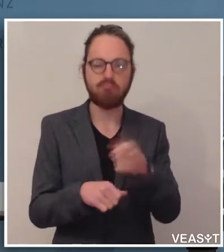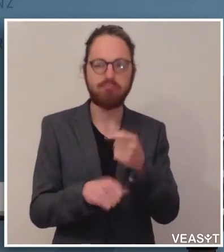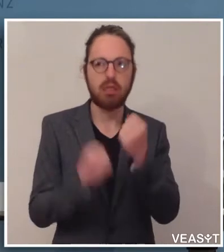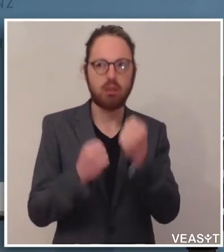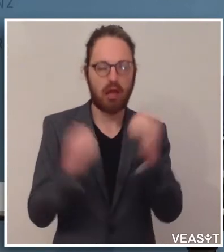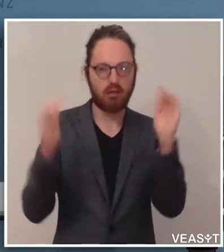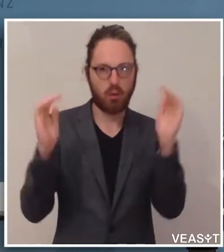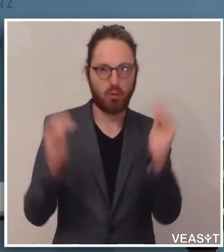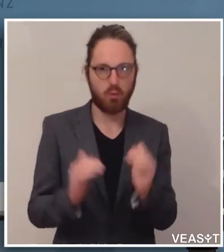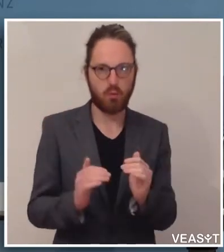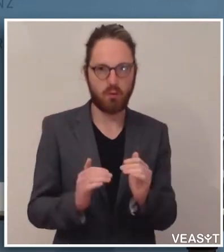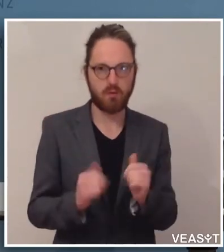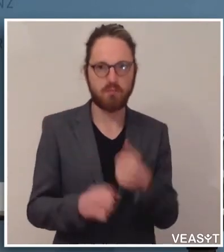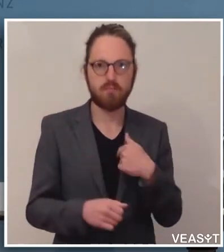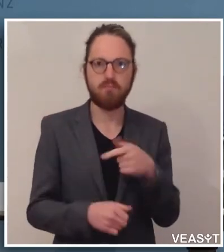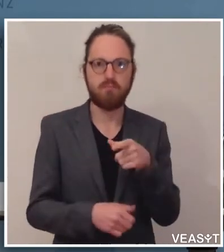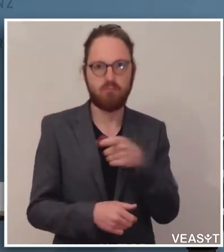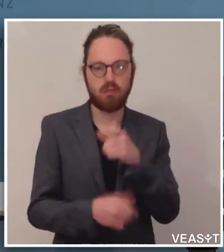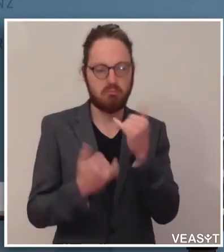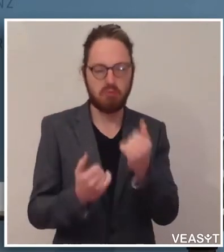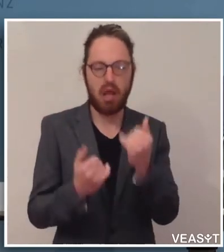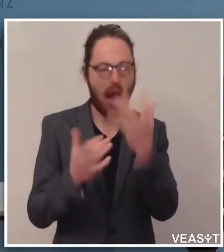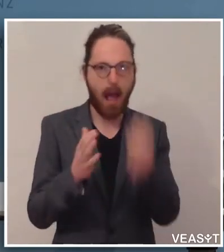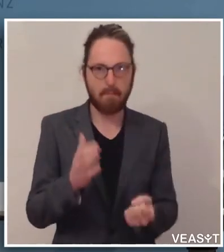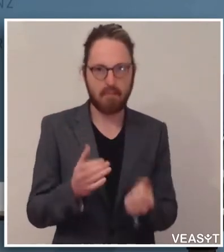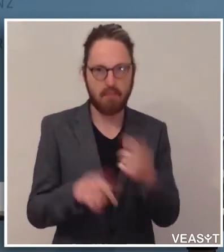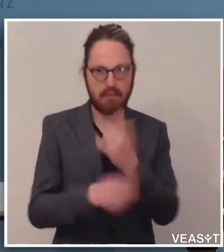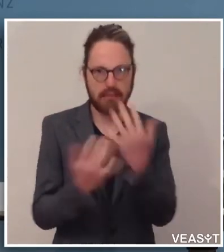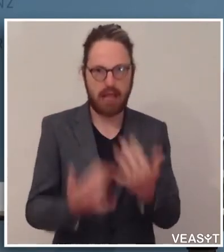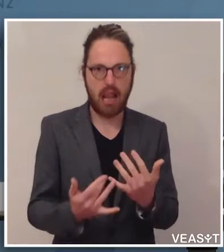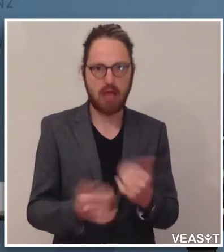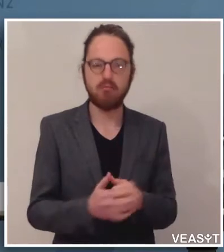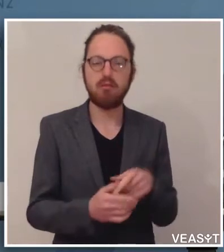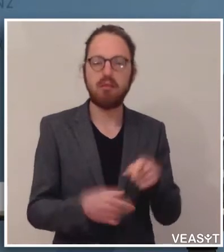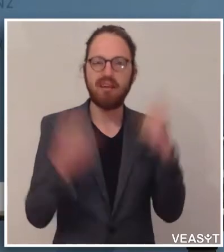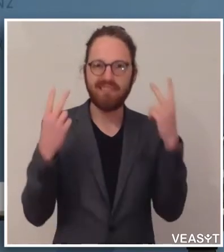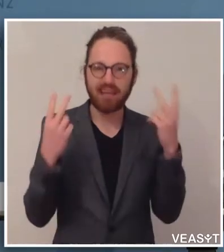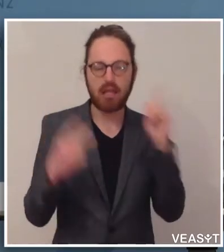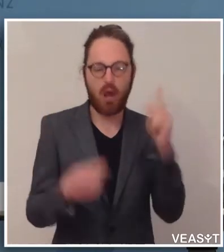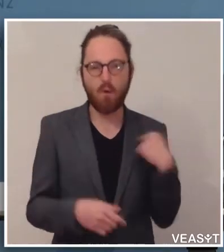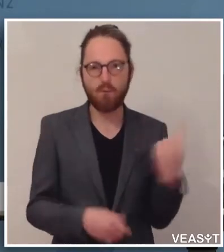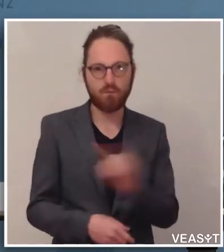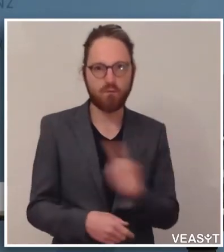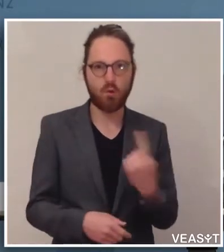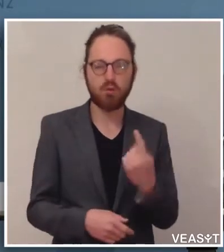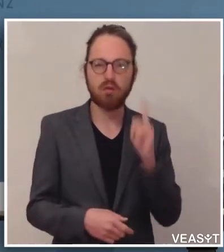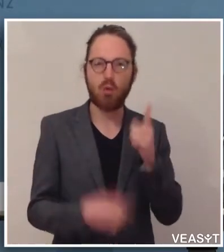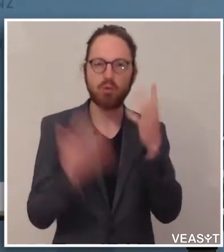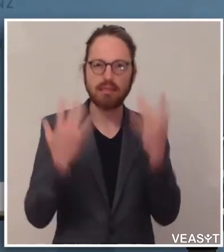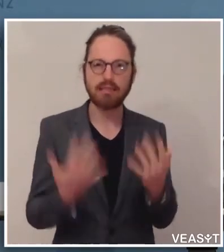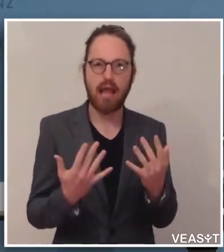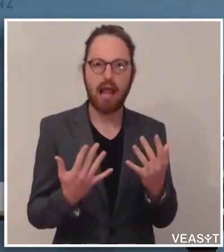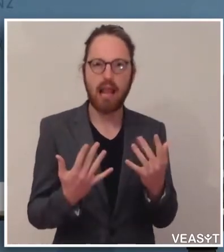begriffen ist und diese Zahl im Abnehmen begriffen ist. Ganz wichtig auch für uns immer die Zahl der